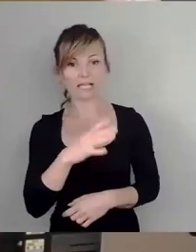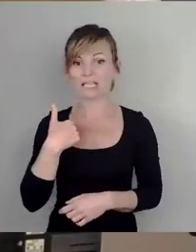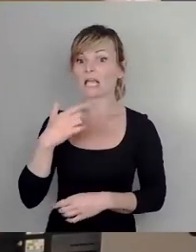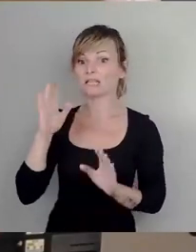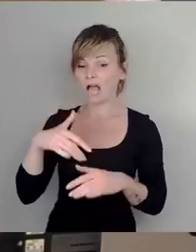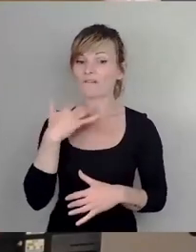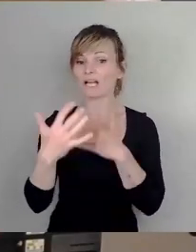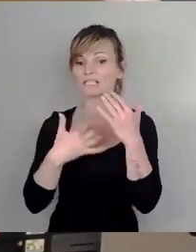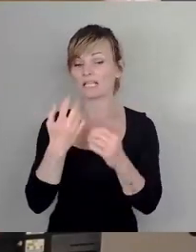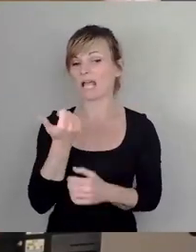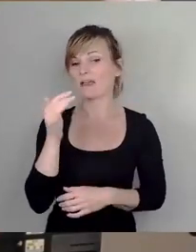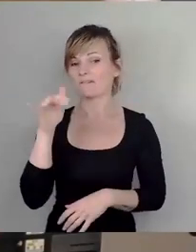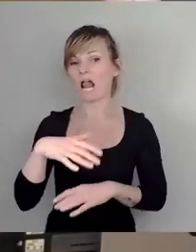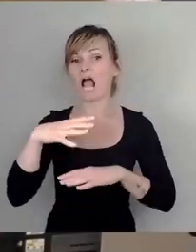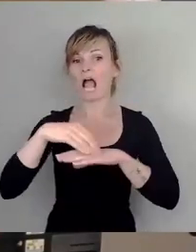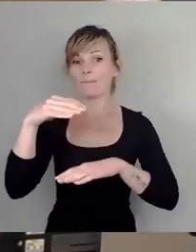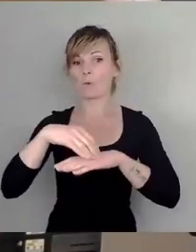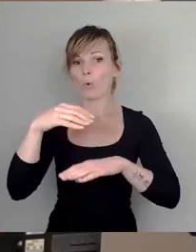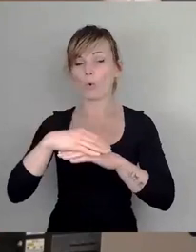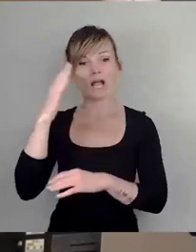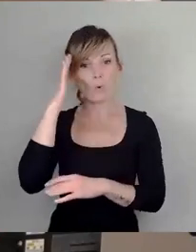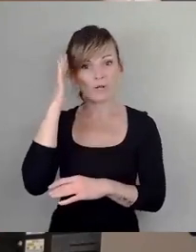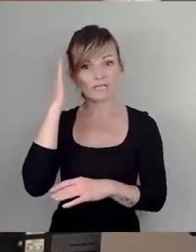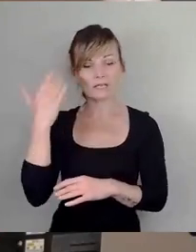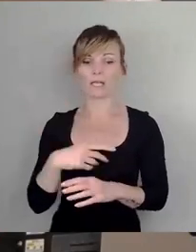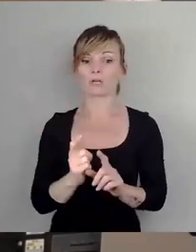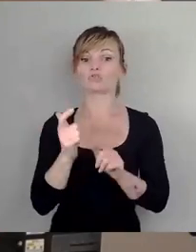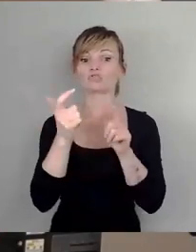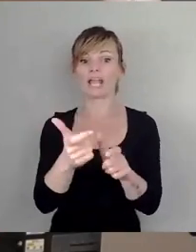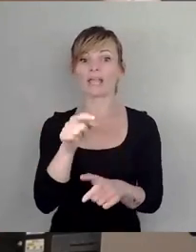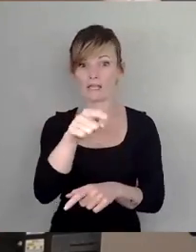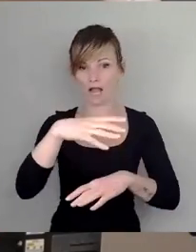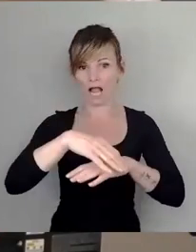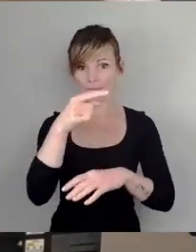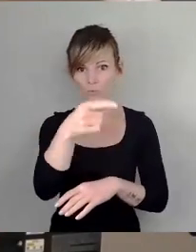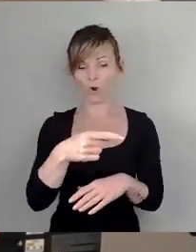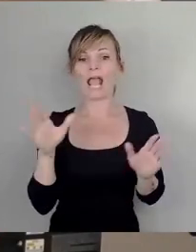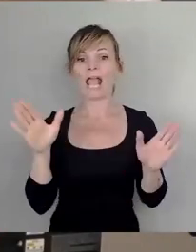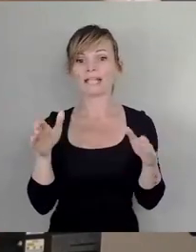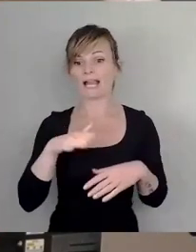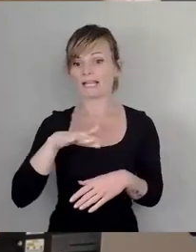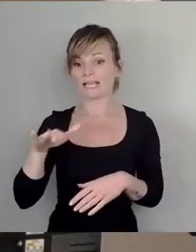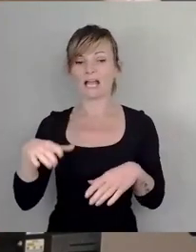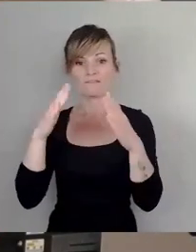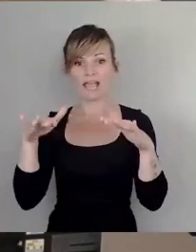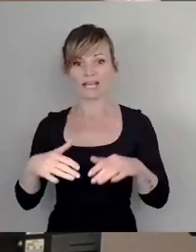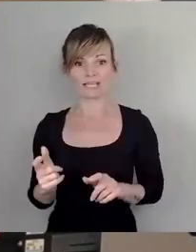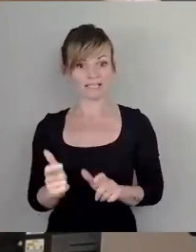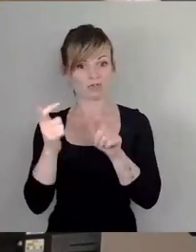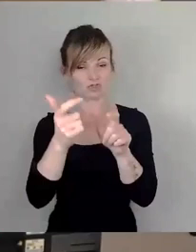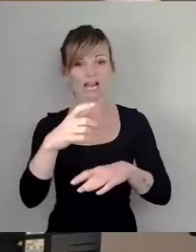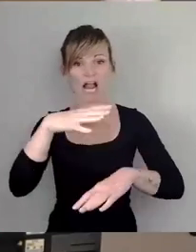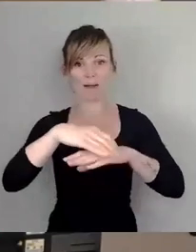dass ein Abo-Kunde, der das Abo geschenkt bekommen hat von seinen Enkelkindern zu Weihnachten, einmal ohne eine